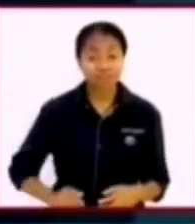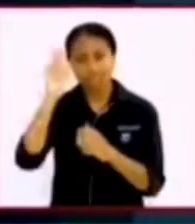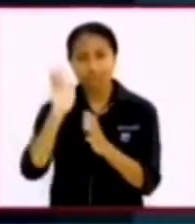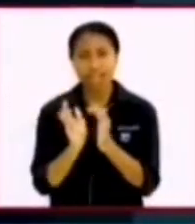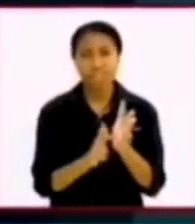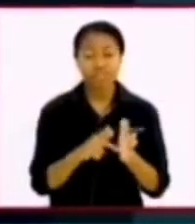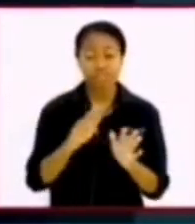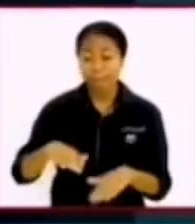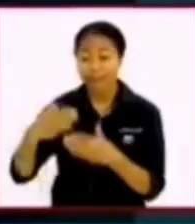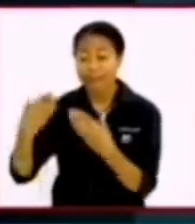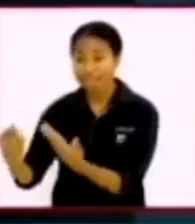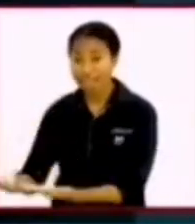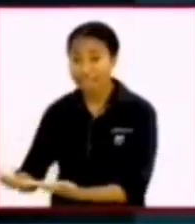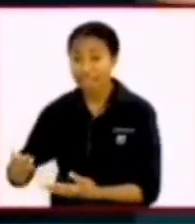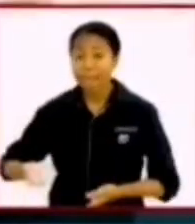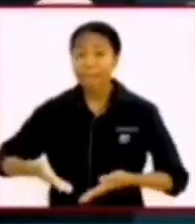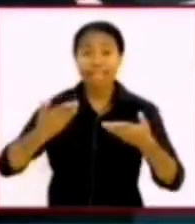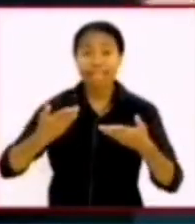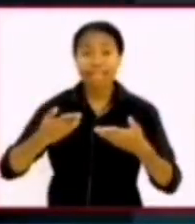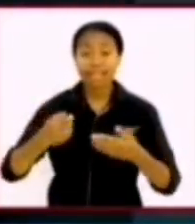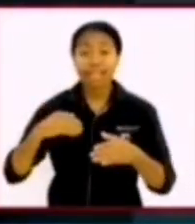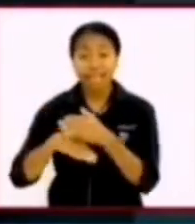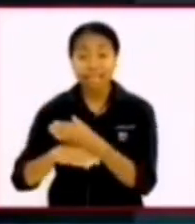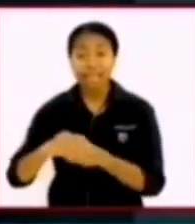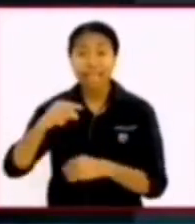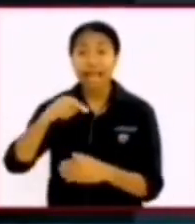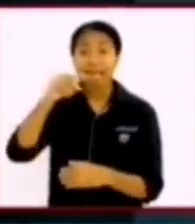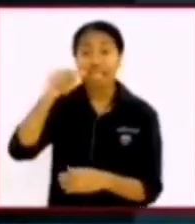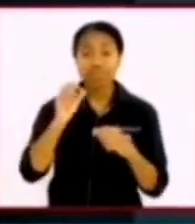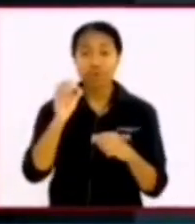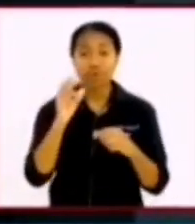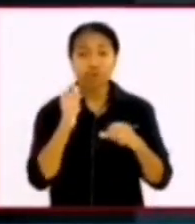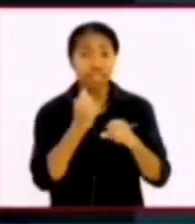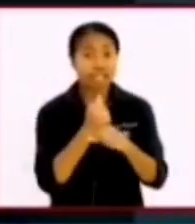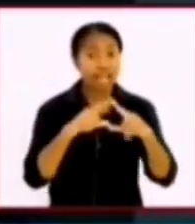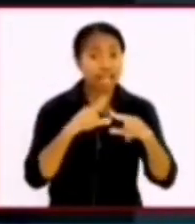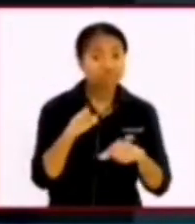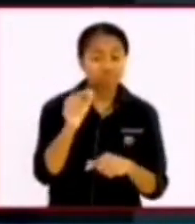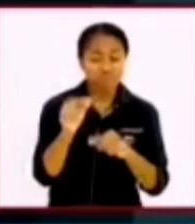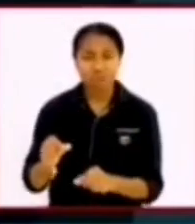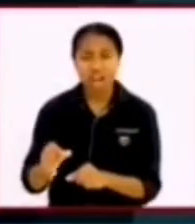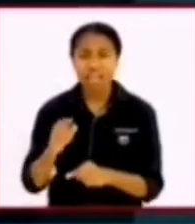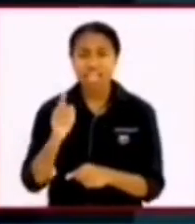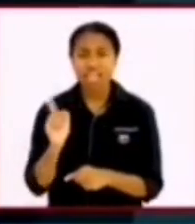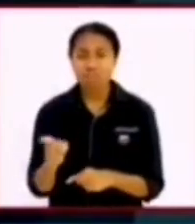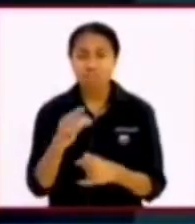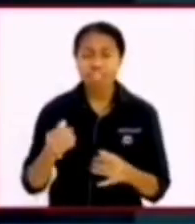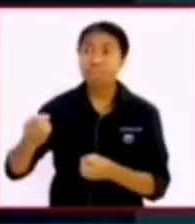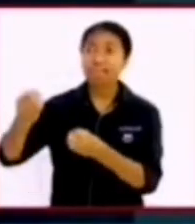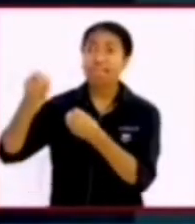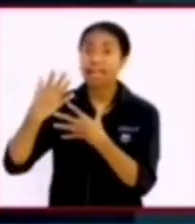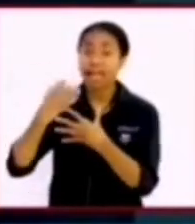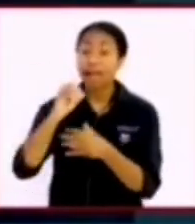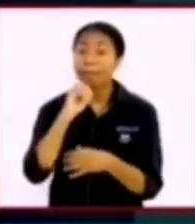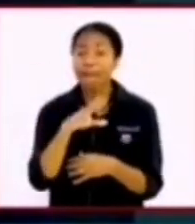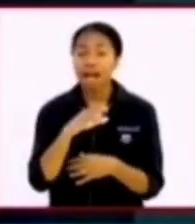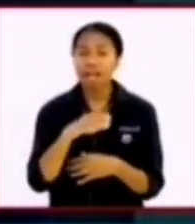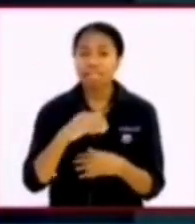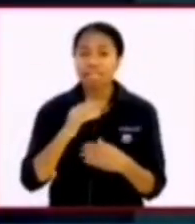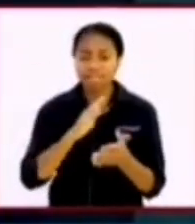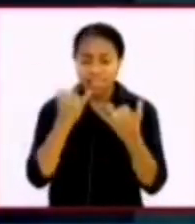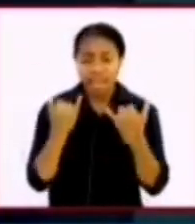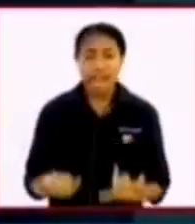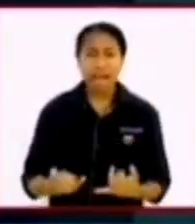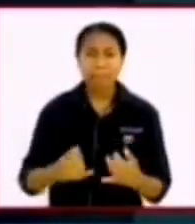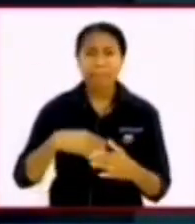mati, bangkit, naik ke surga mereka terus beritakan Injil orang-orang Galilea inilah yang diperintahkan pergilah jadikanlah semua